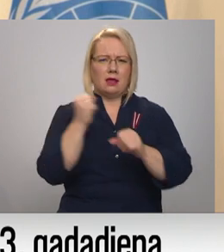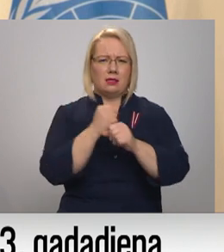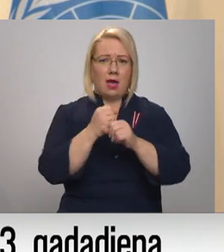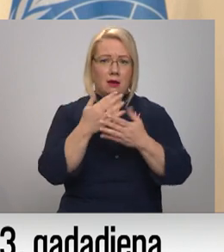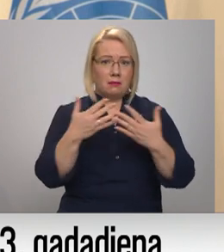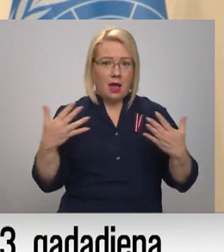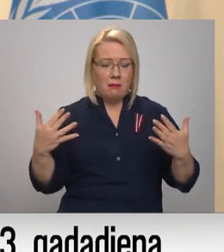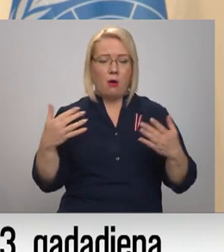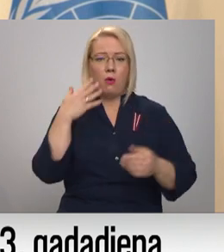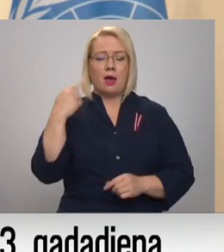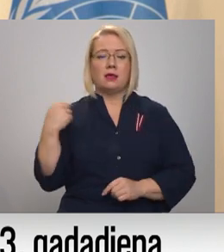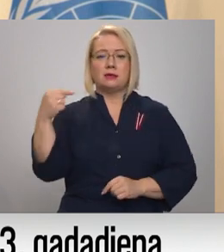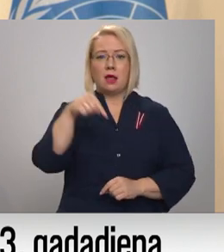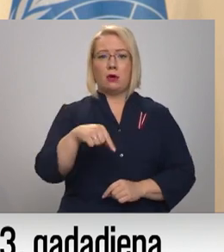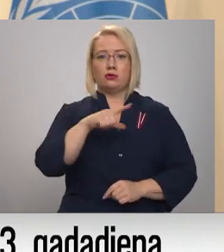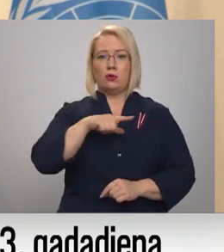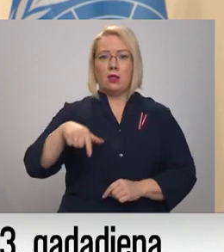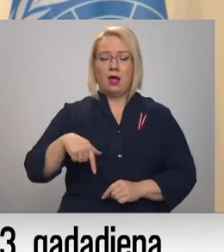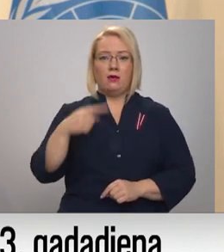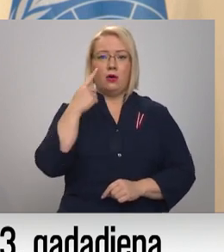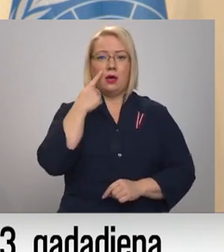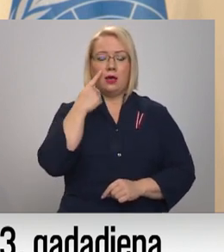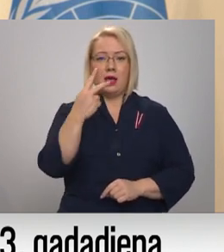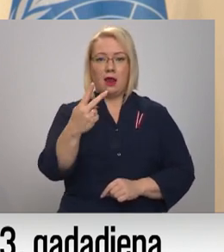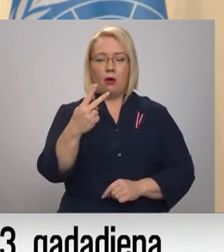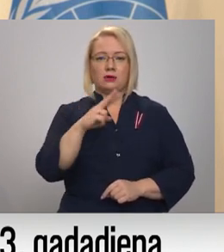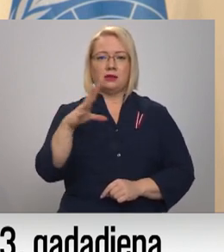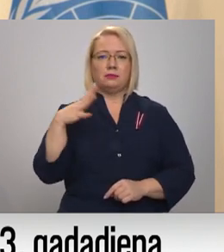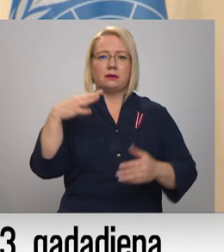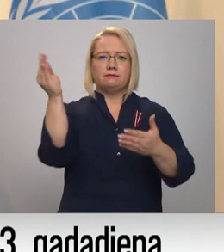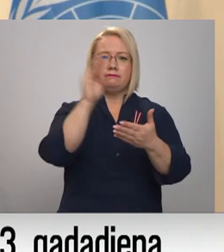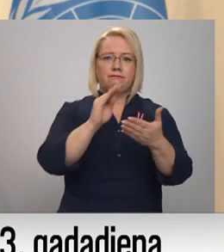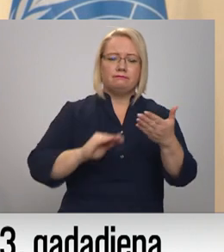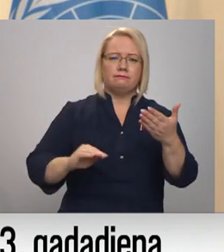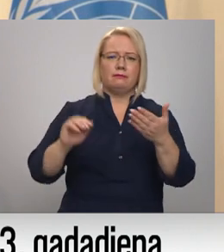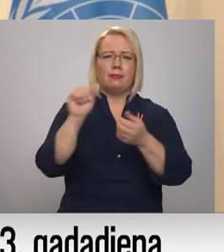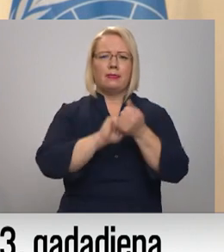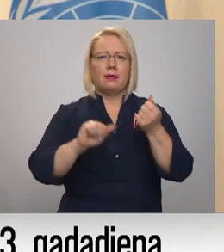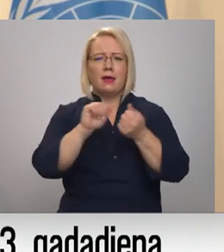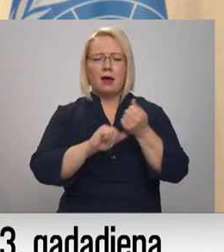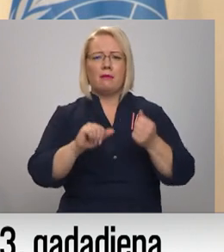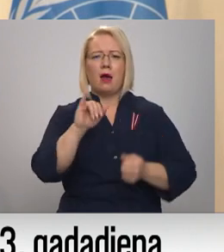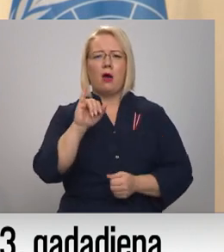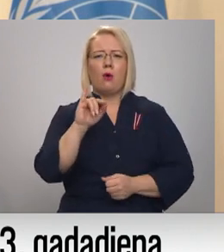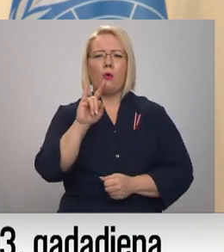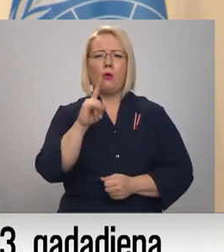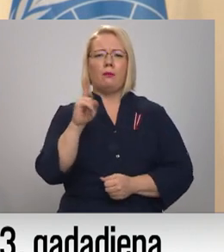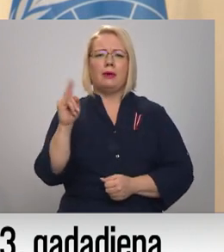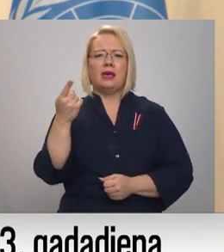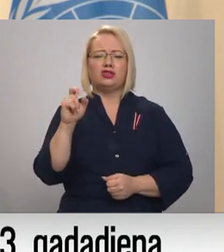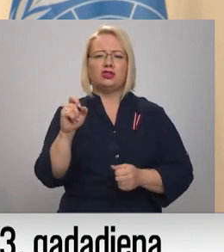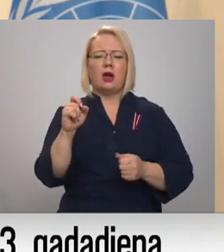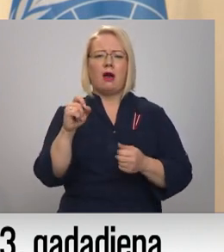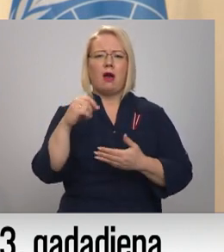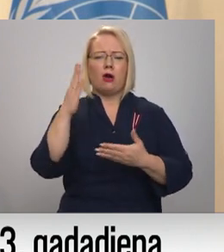atbraucu uz Latvijos, ieraudzīju tas, kas bija aprakstīta daba Upīša romānos. To